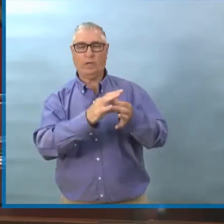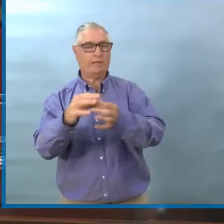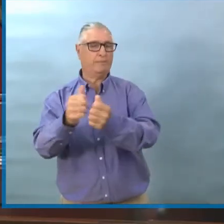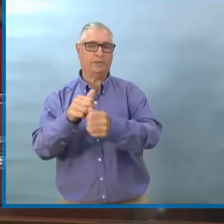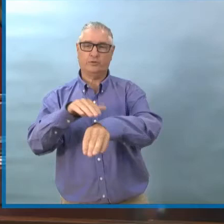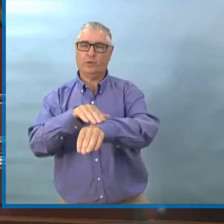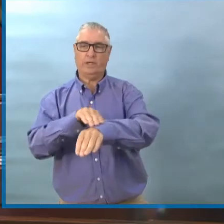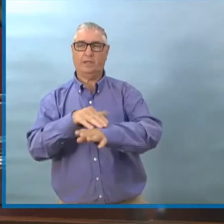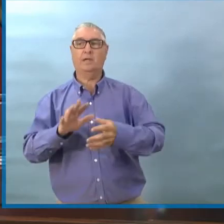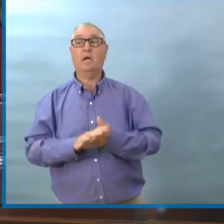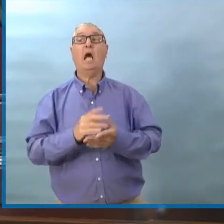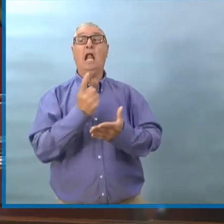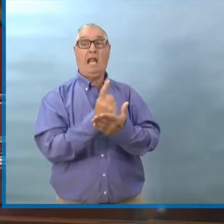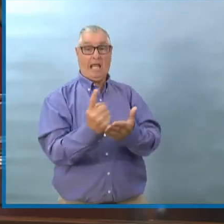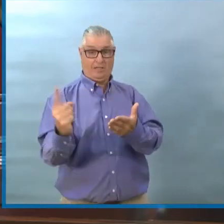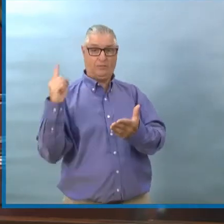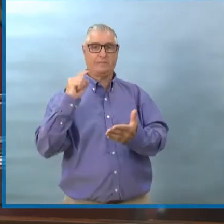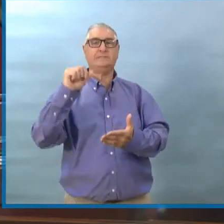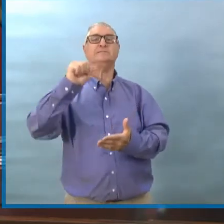eu un certain nombre.